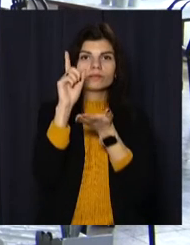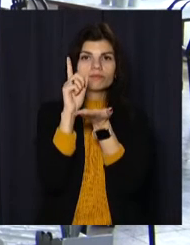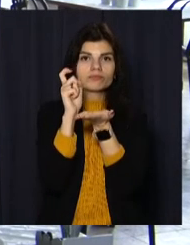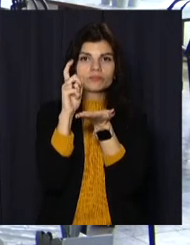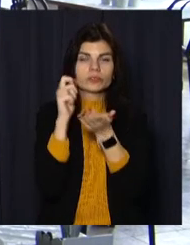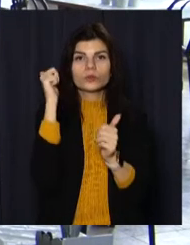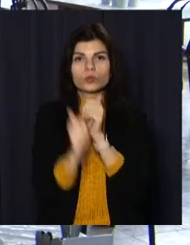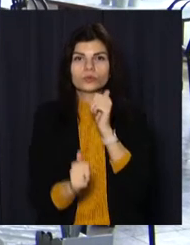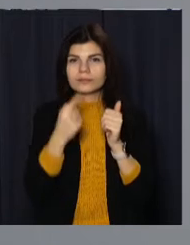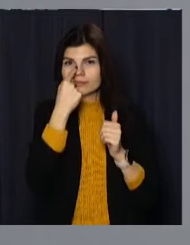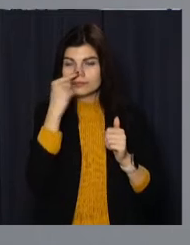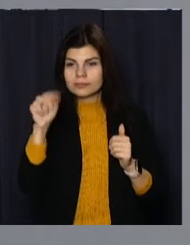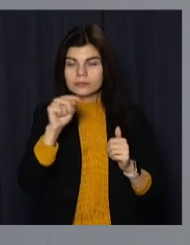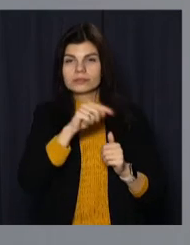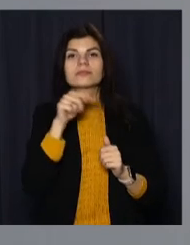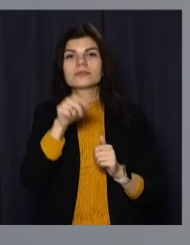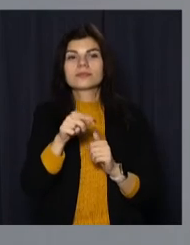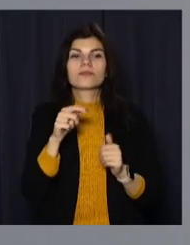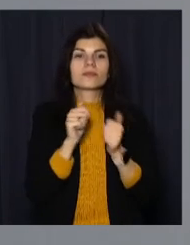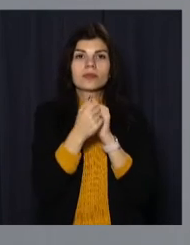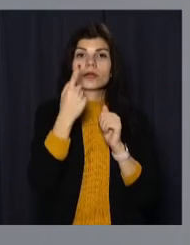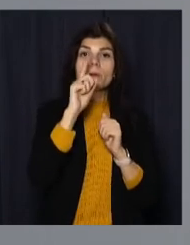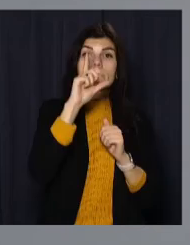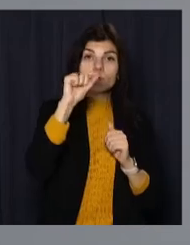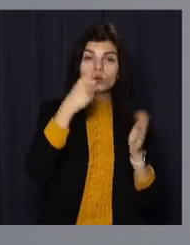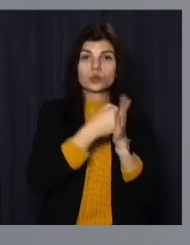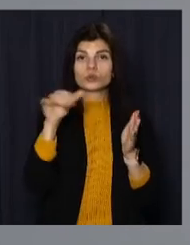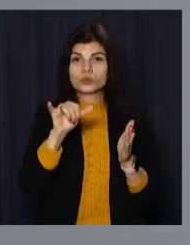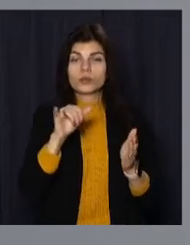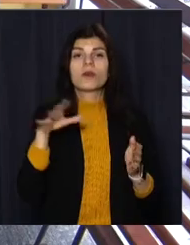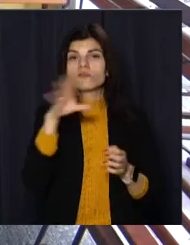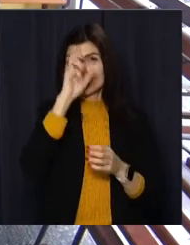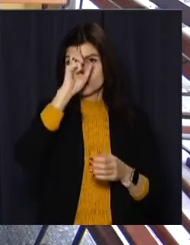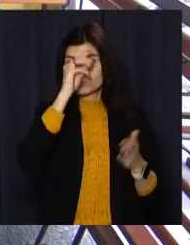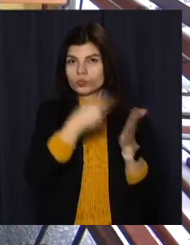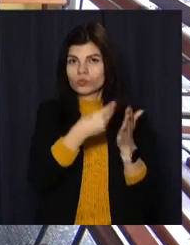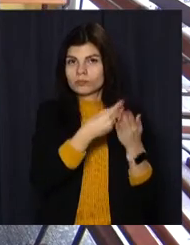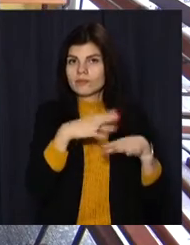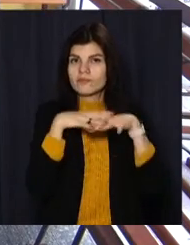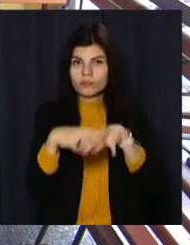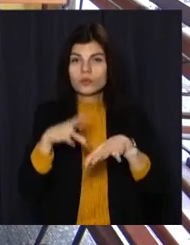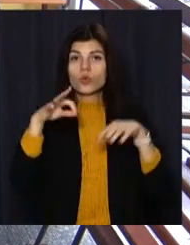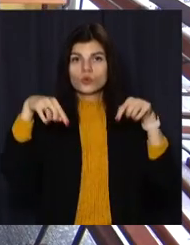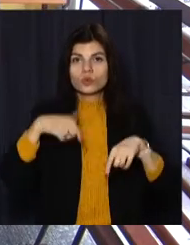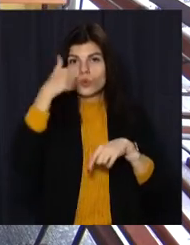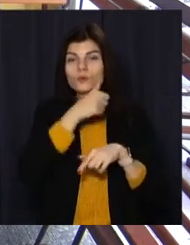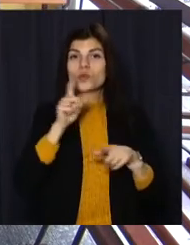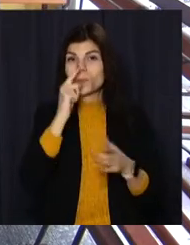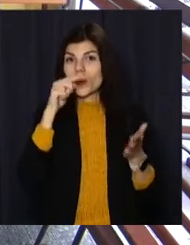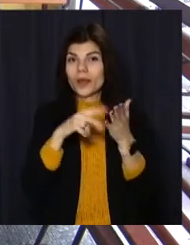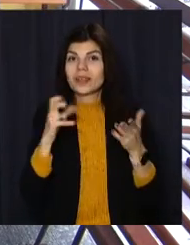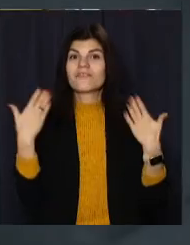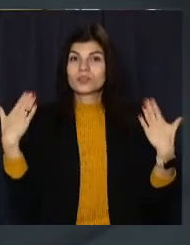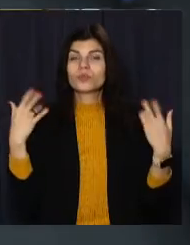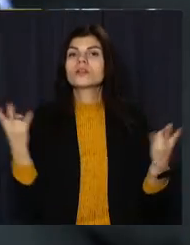кожному кроці. Зміна в таборі з понеділка до суботи – все коштом міського бюджету. Однак цьогоріч, аби потрапити на відпочинок,